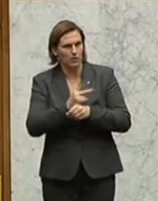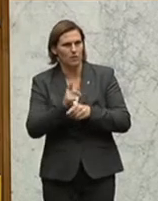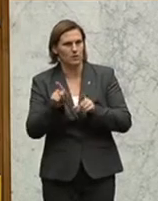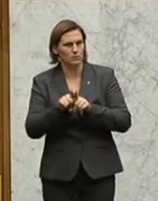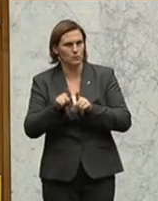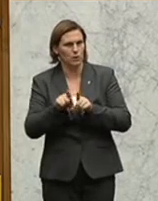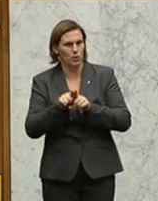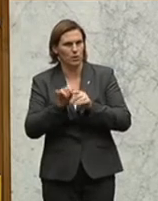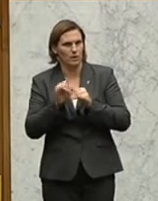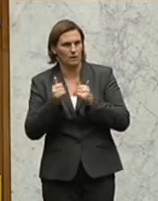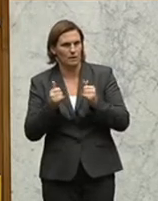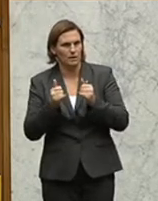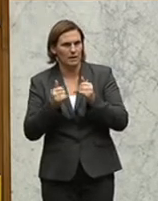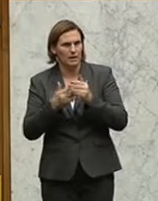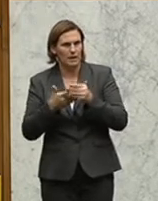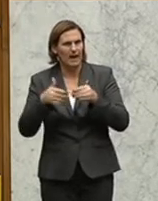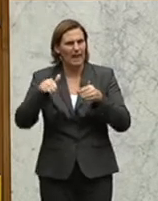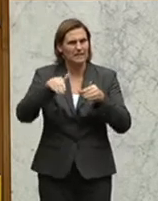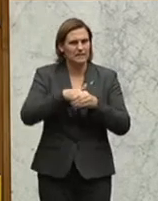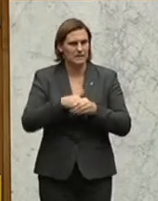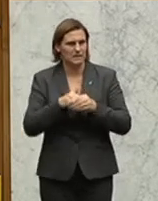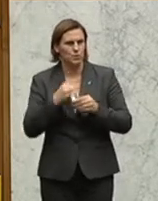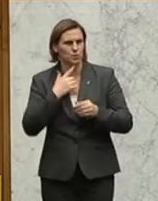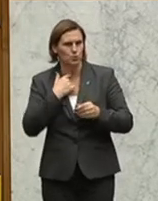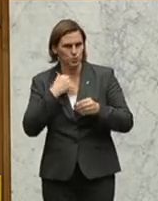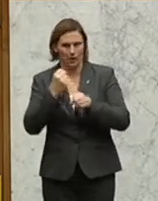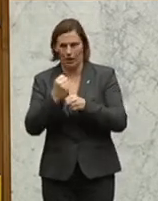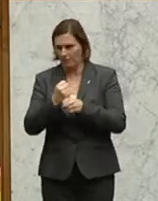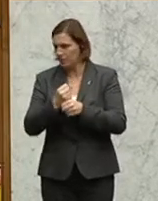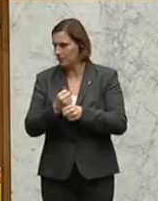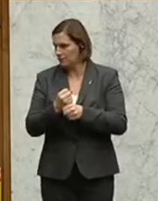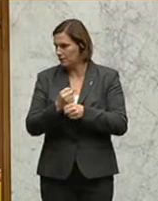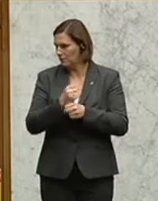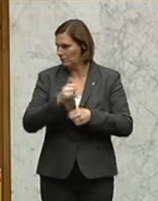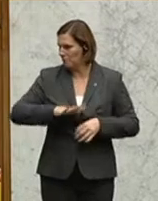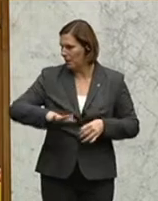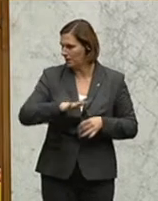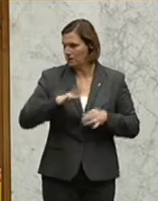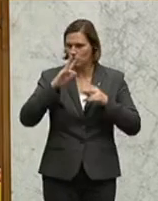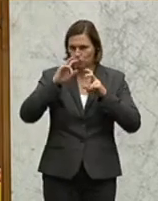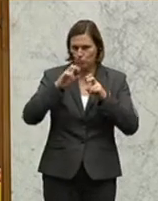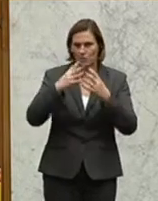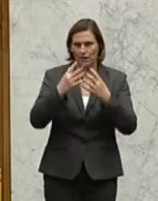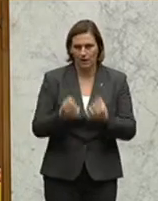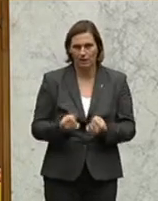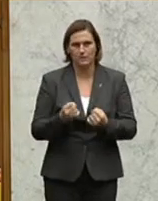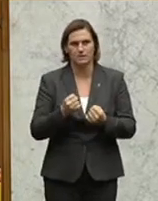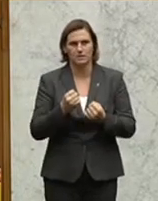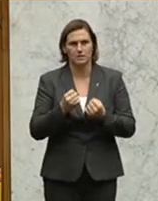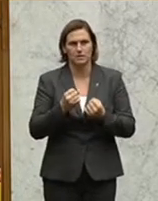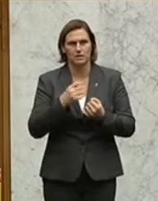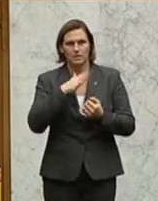und substanzgebundene Süchte zu erarbeiten. Auf Basis der Studienergebnisse einer groß